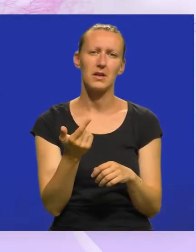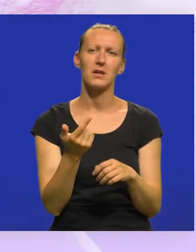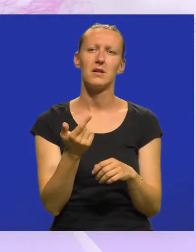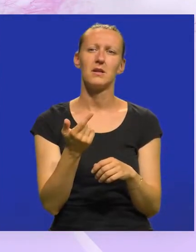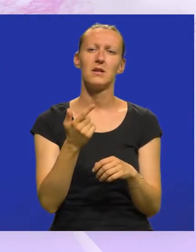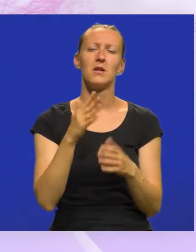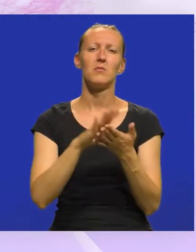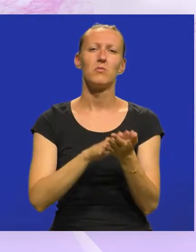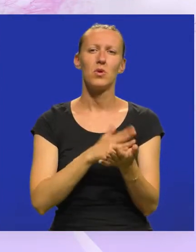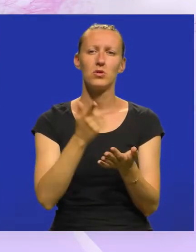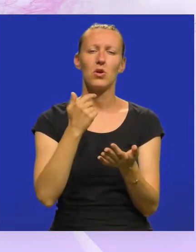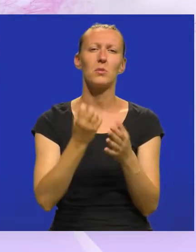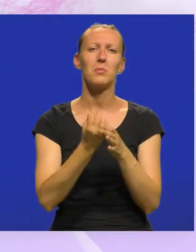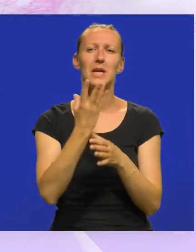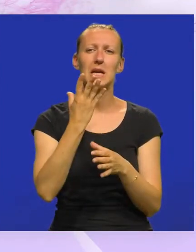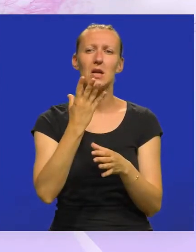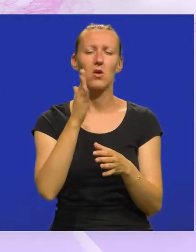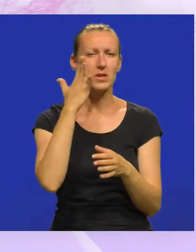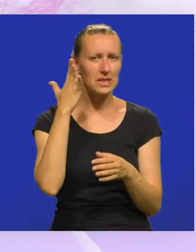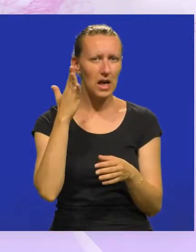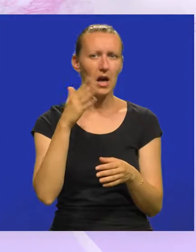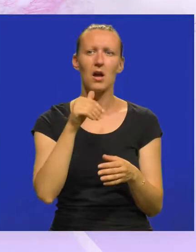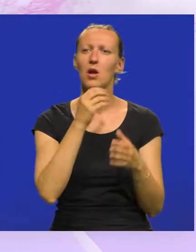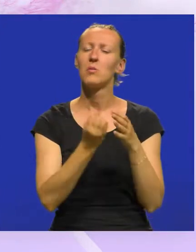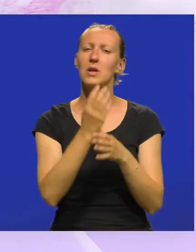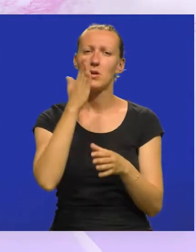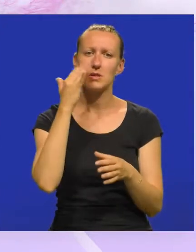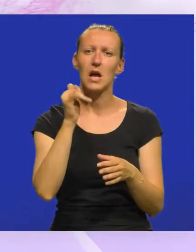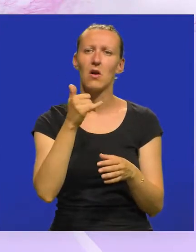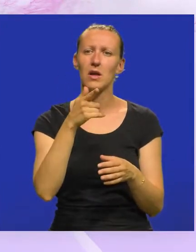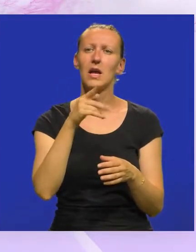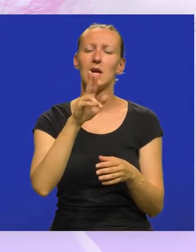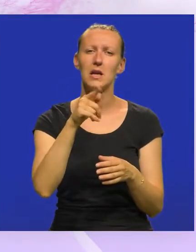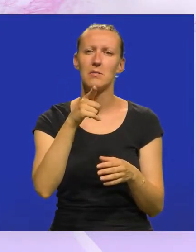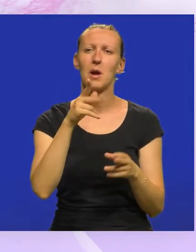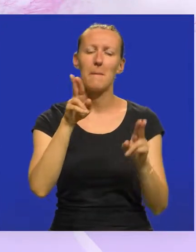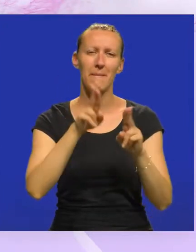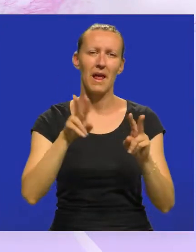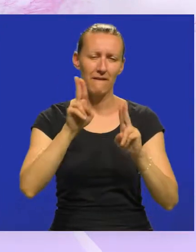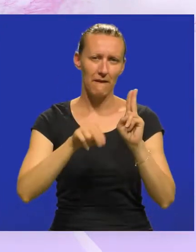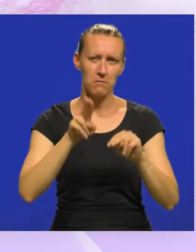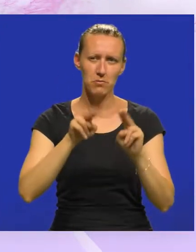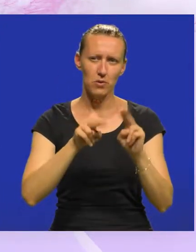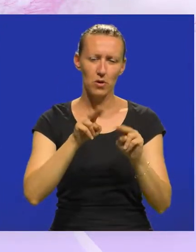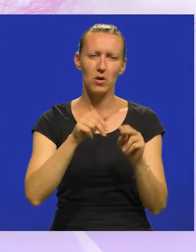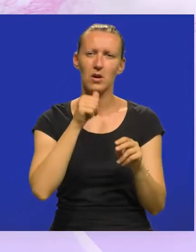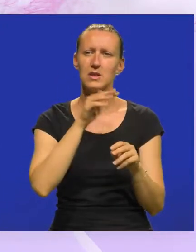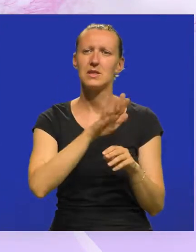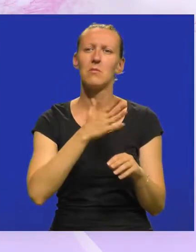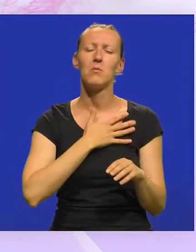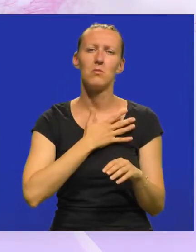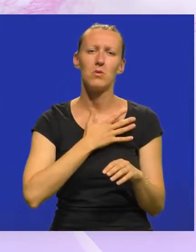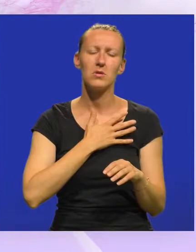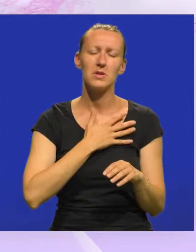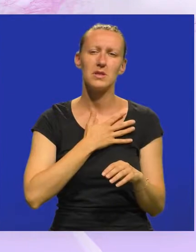je nastao od prirodnog stakla. Prirodno staklo inače ima tirkizno plavu boju i samo po